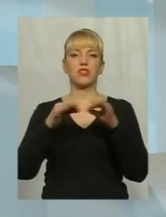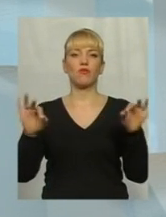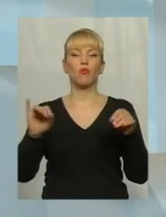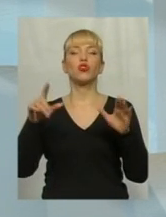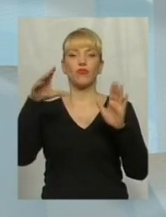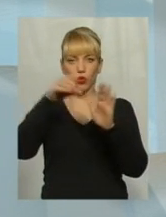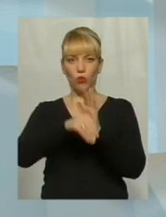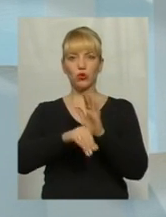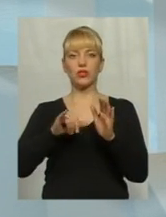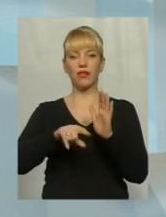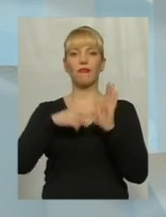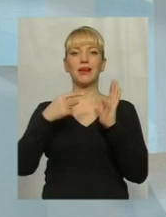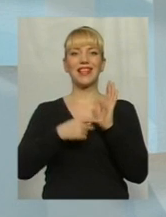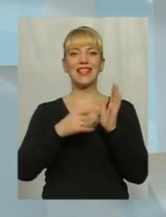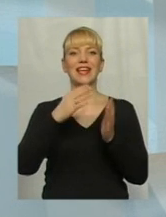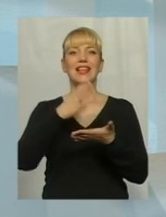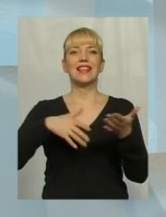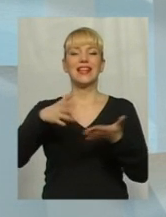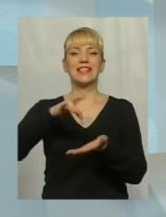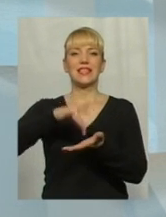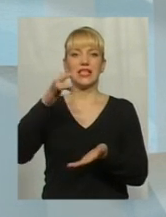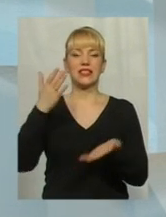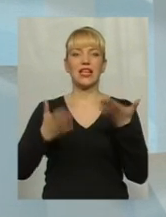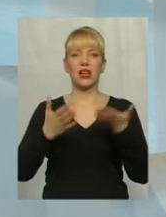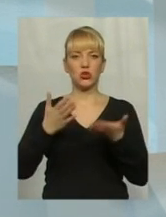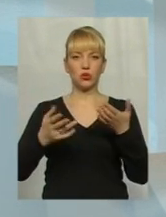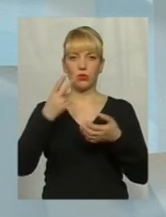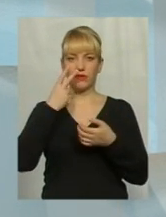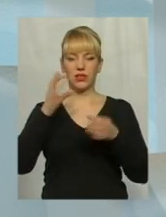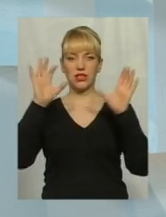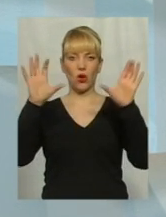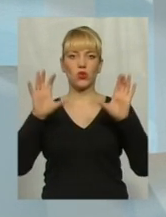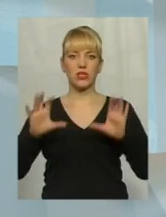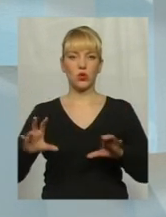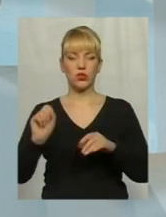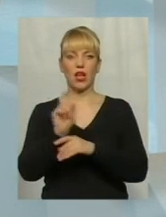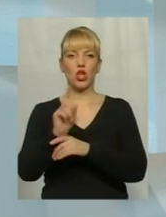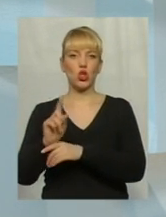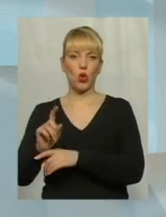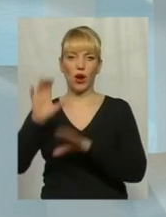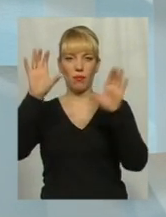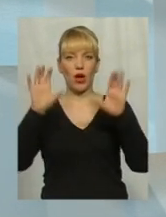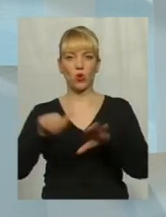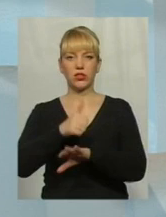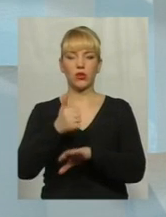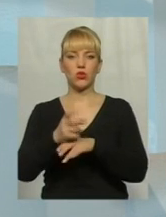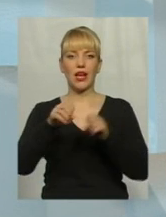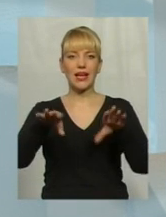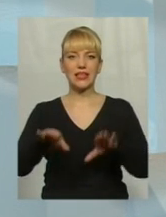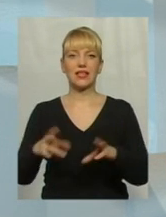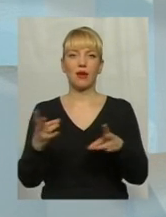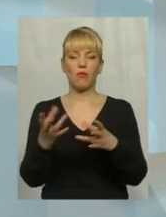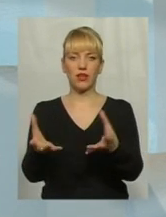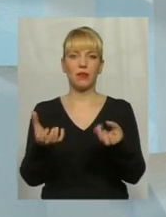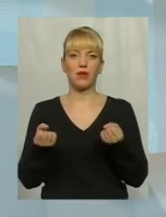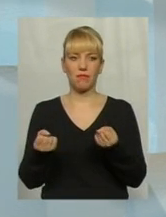в тому числі і в питанні децентралізації. Тому що, якщо ми подивимося Конституцію і норми Конституції, то рішення, в першу чергу, має